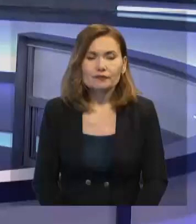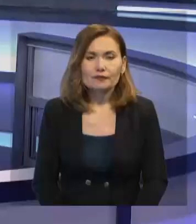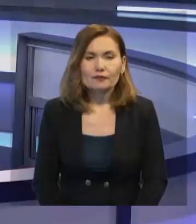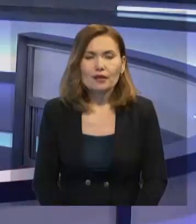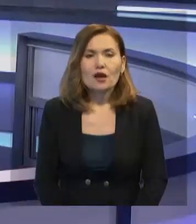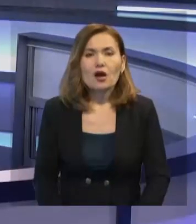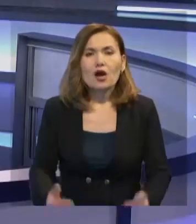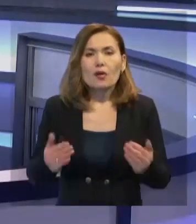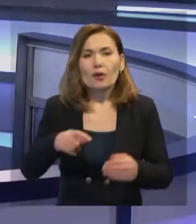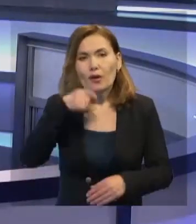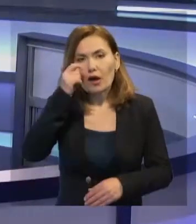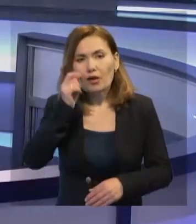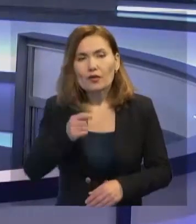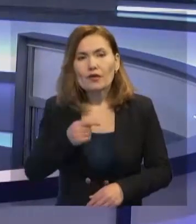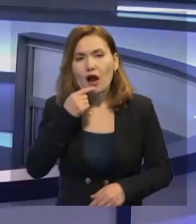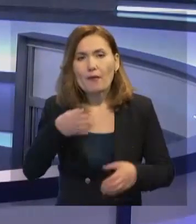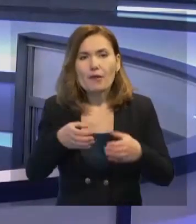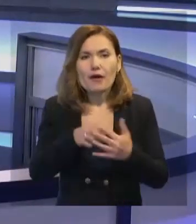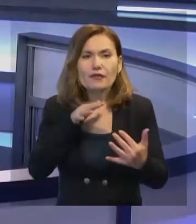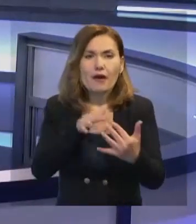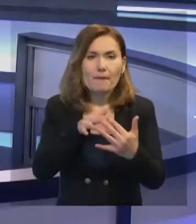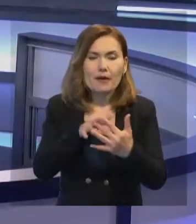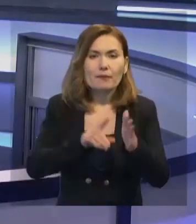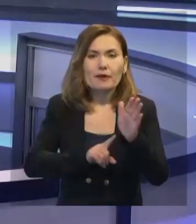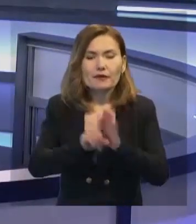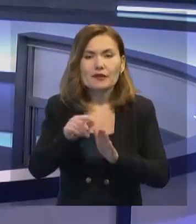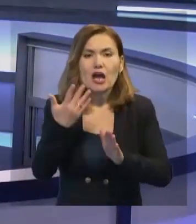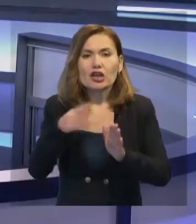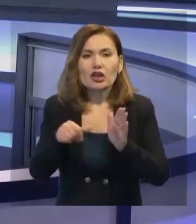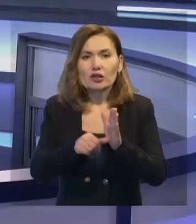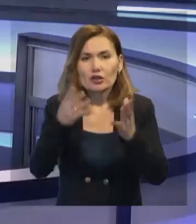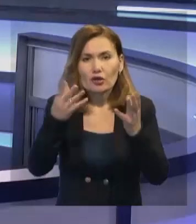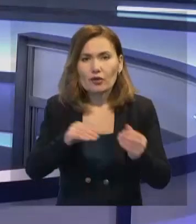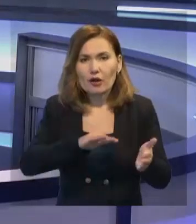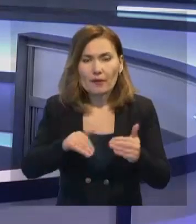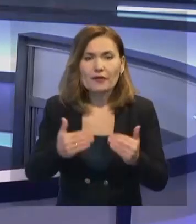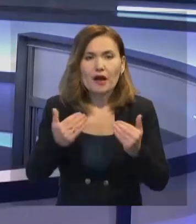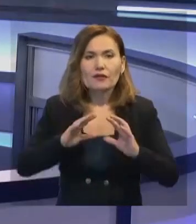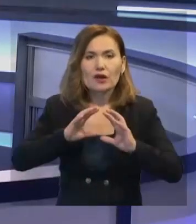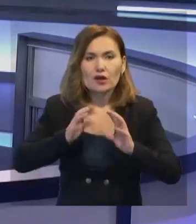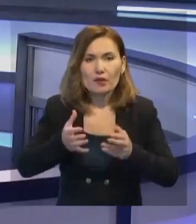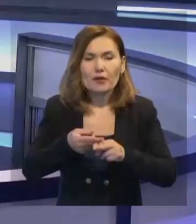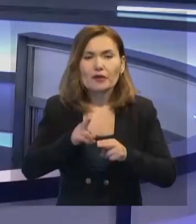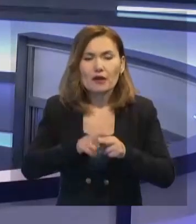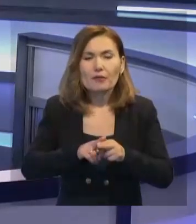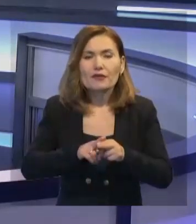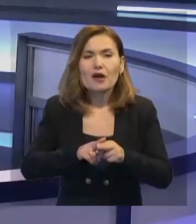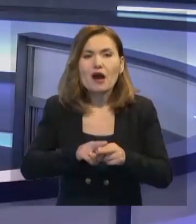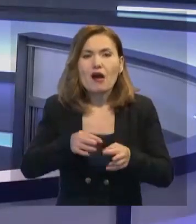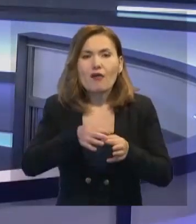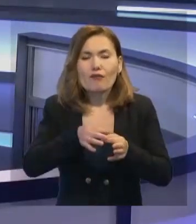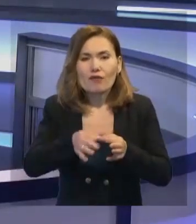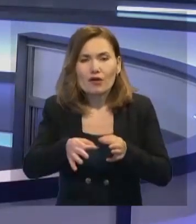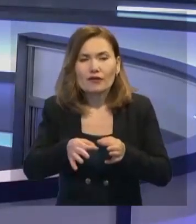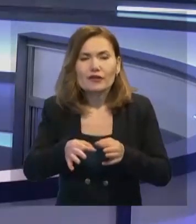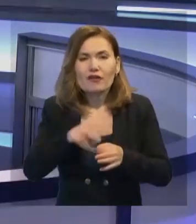Бүгін Украинадағы қаруылы қақтығыстың басталғанына 56-үшігін. Қазары түрткіл дүниенің түрт бұрышы Мариупол ғаласына